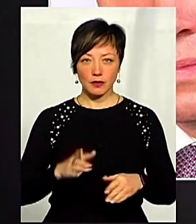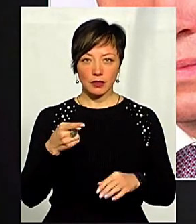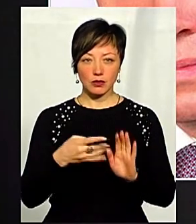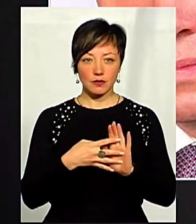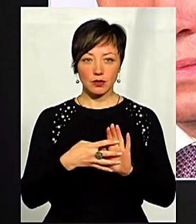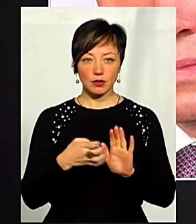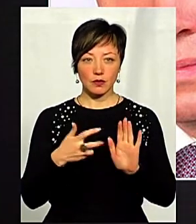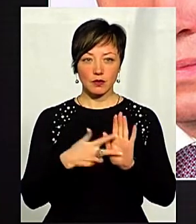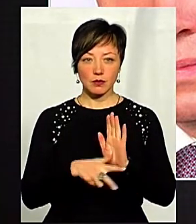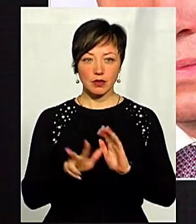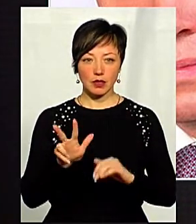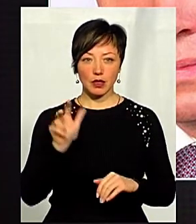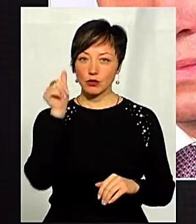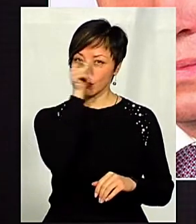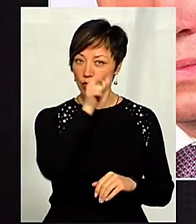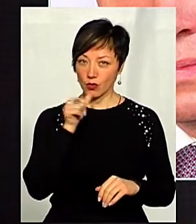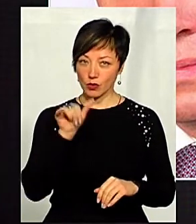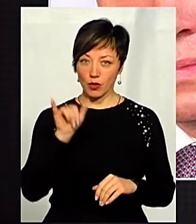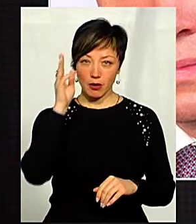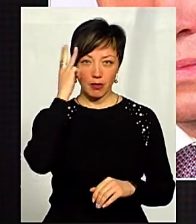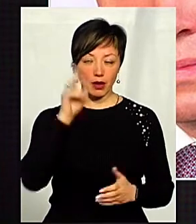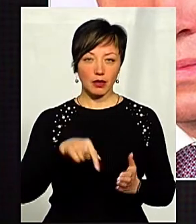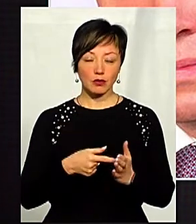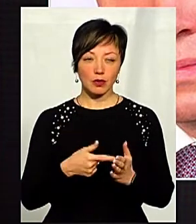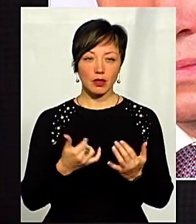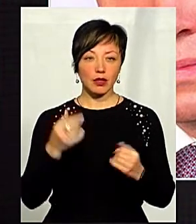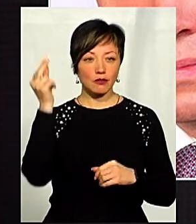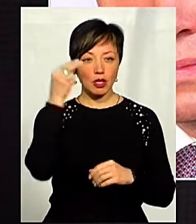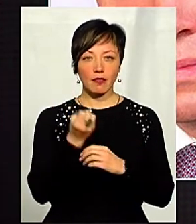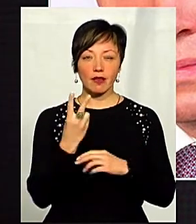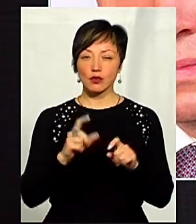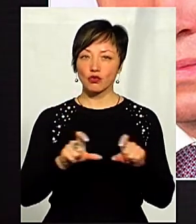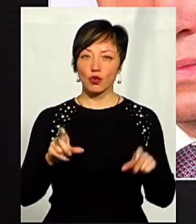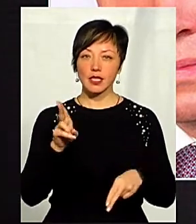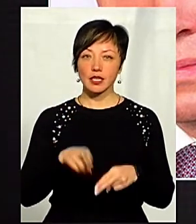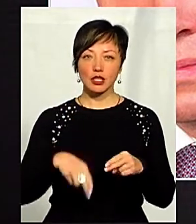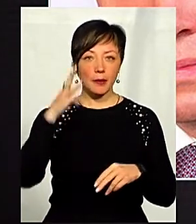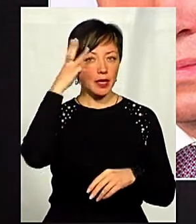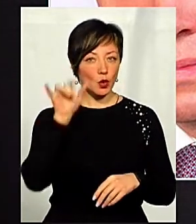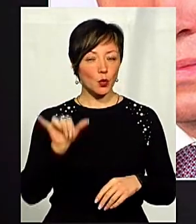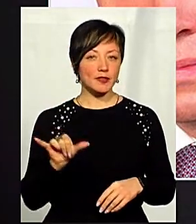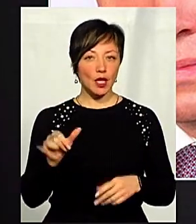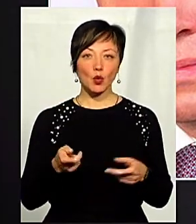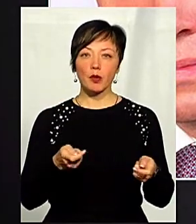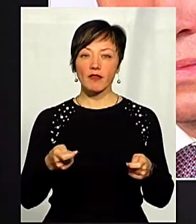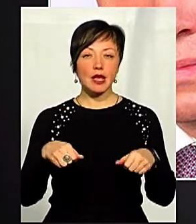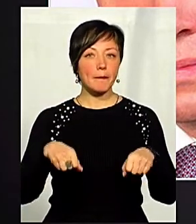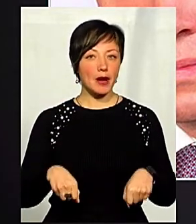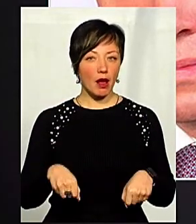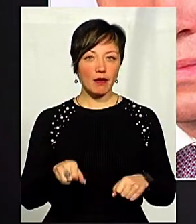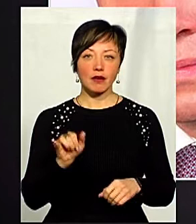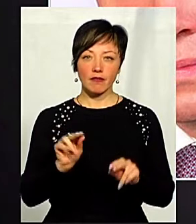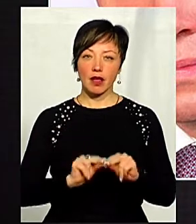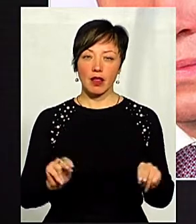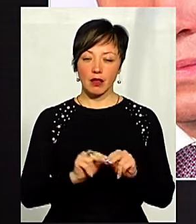1983 році у Хмельницькому. Навчався у 12-й школі. Закінчив Хмельницький університет управління та права. У ньому